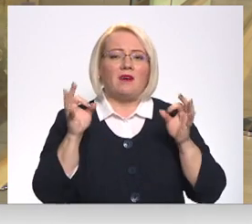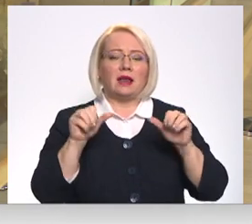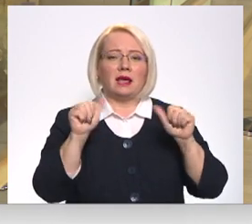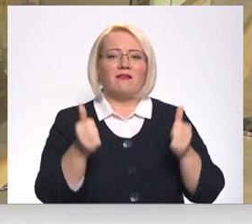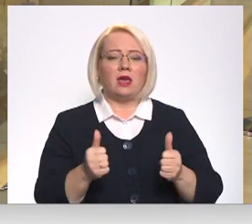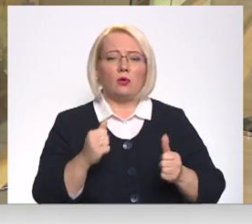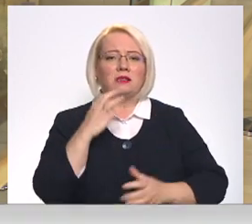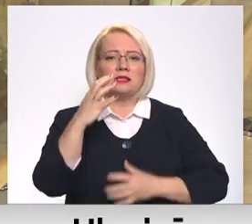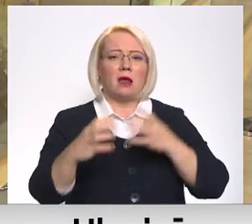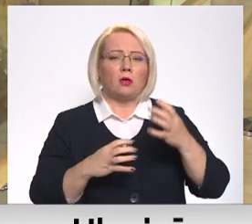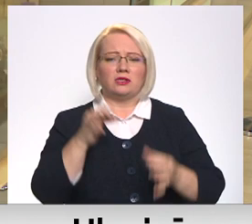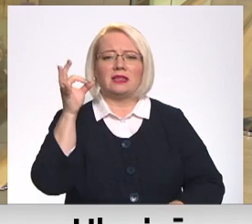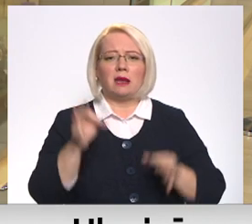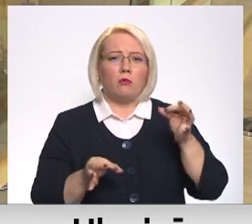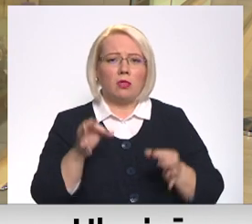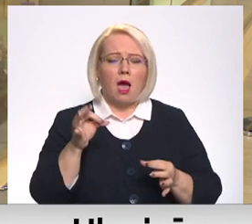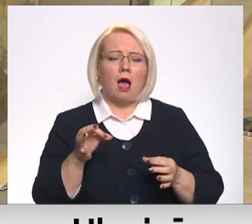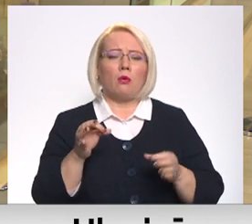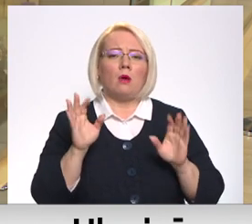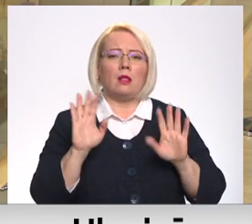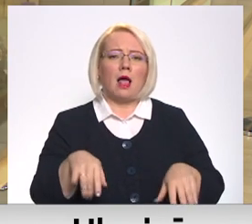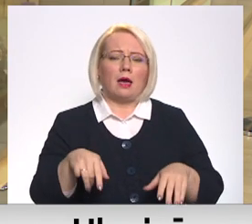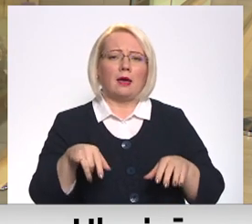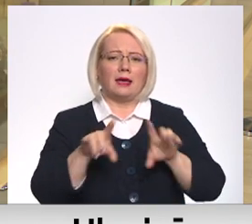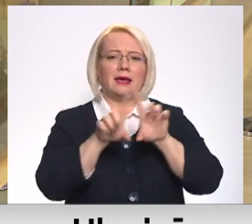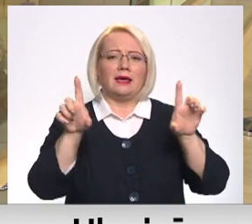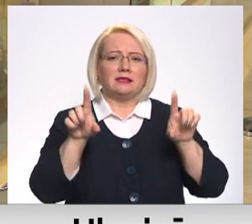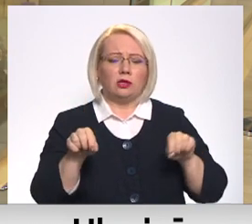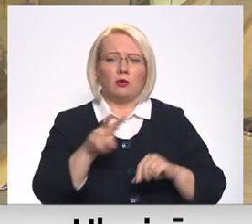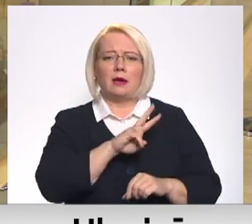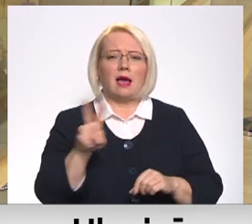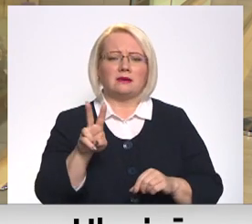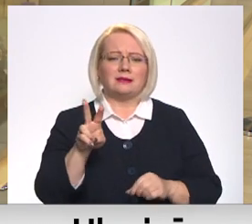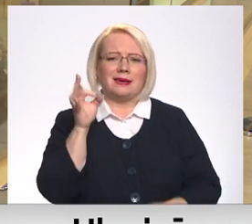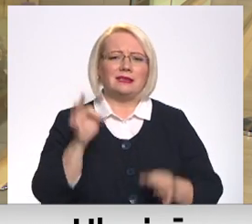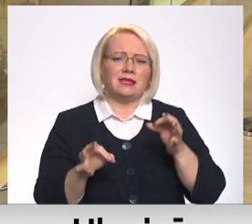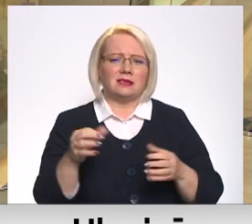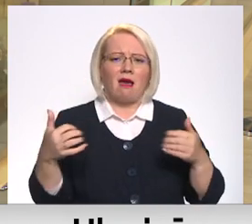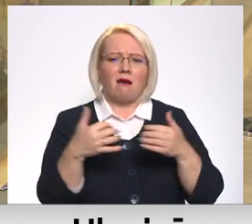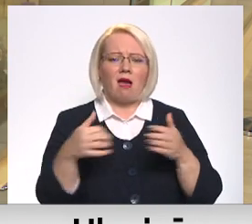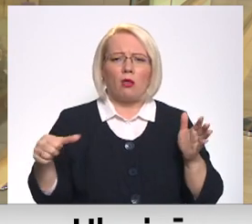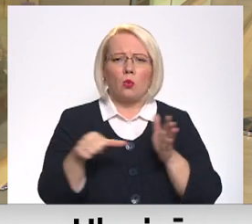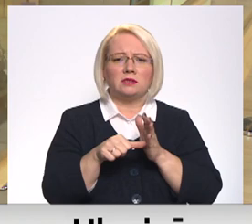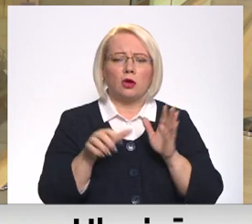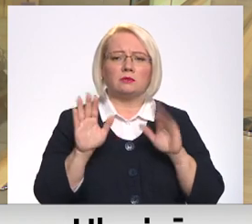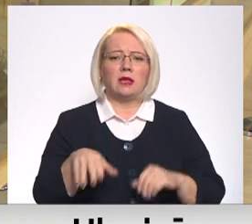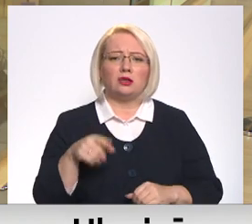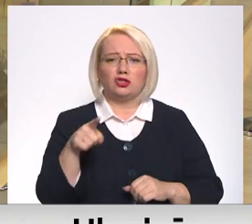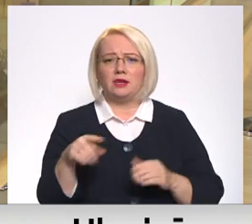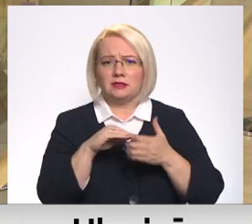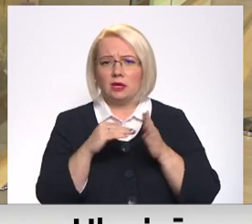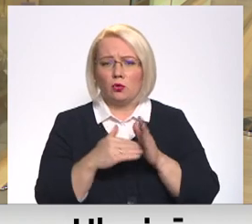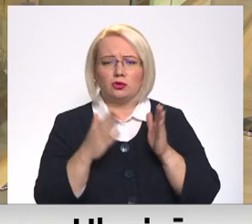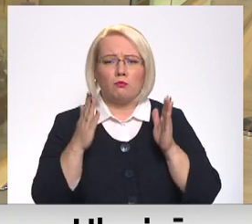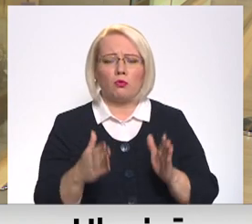startautisko tribunālu tiesu, būtībā institūciju, kas iztiesās šos karu noziegumus, lai šī situācija